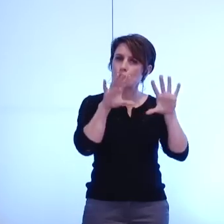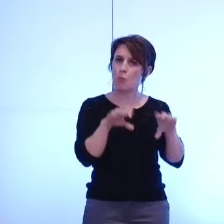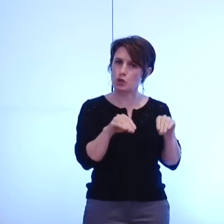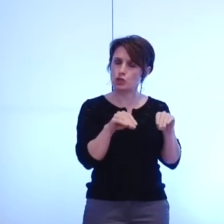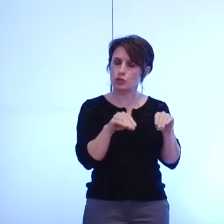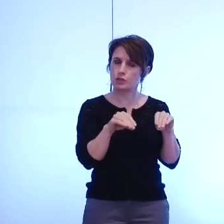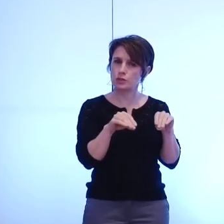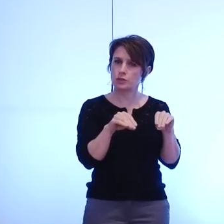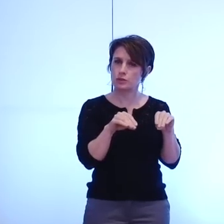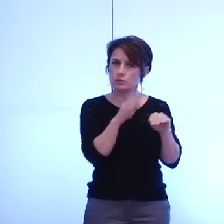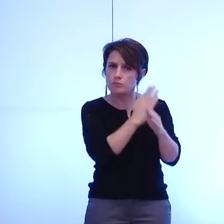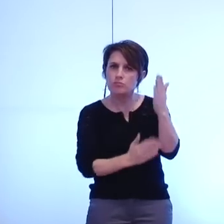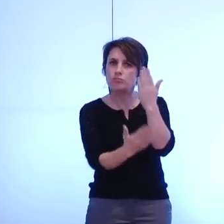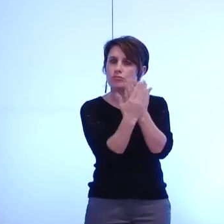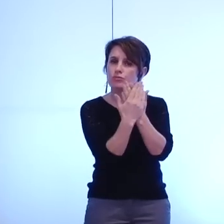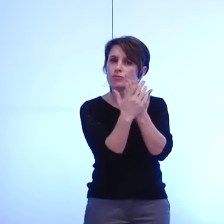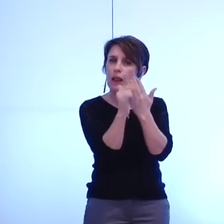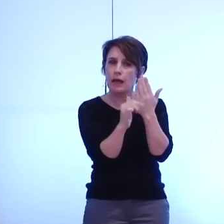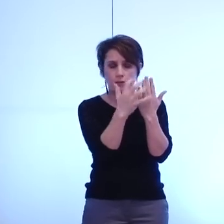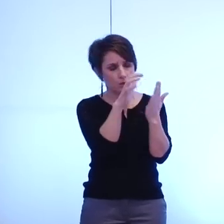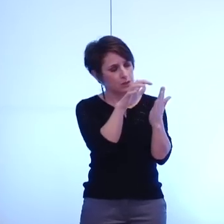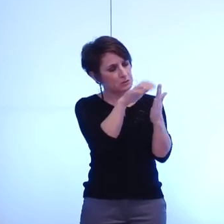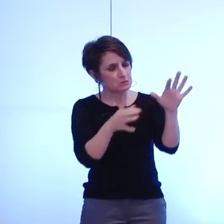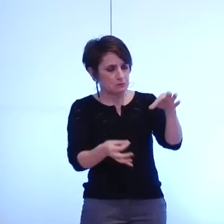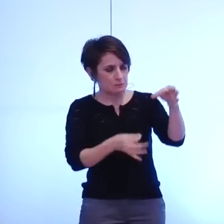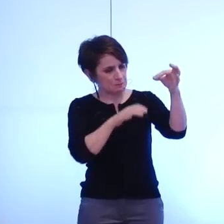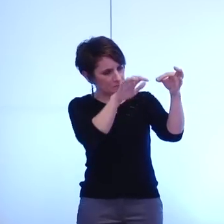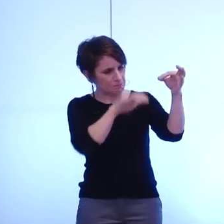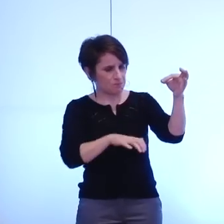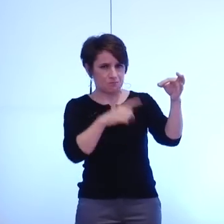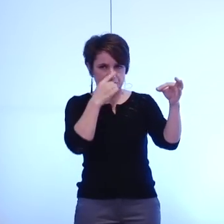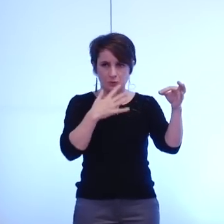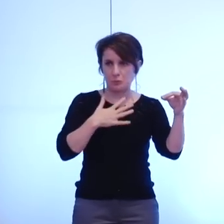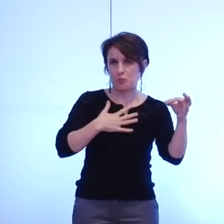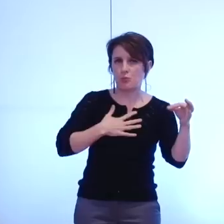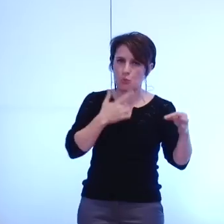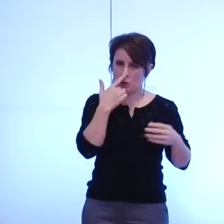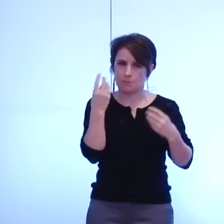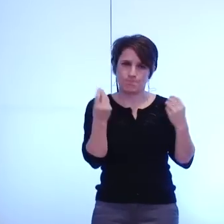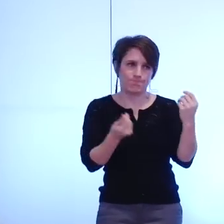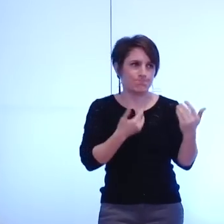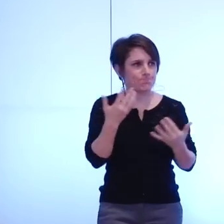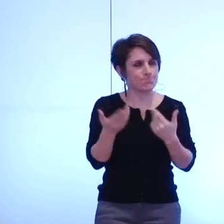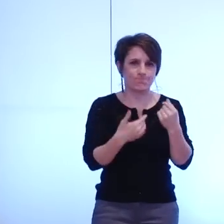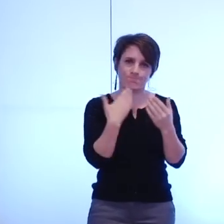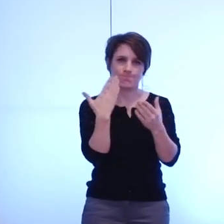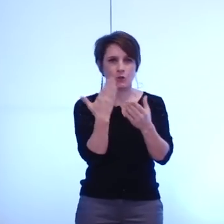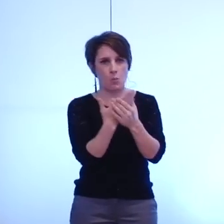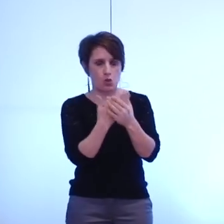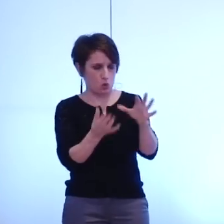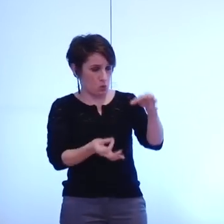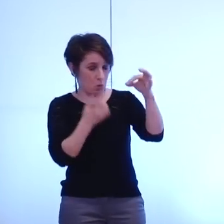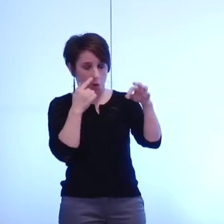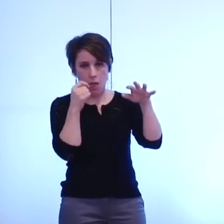en annexe de la délibération est un document qui est un peu enfin qui n'est pas identifiable